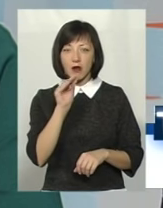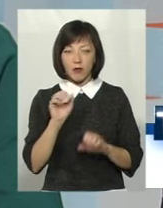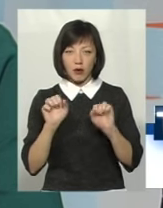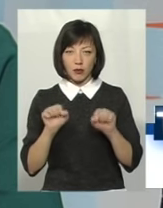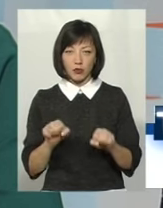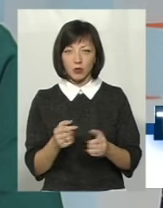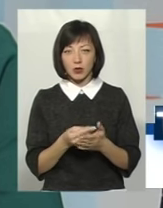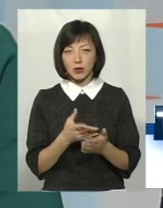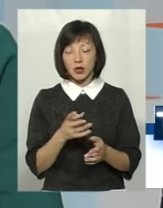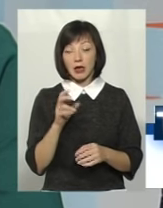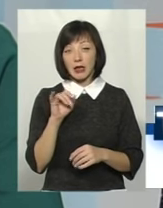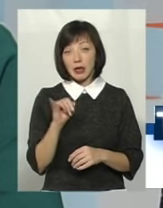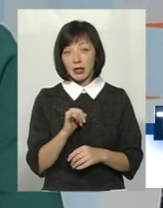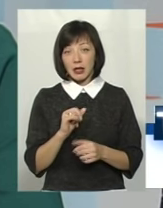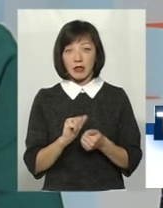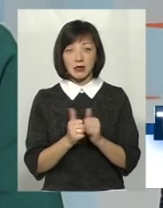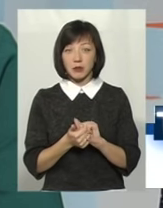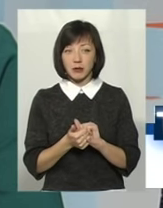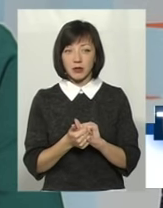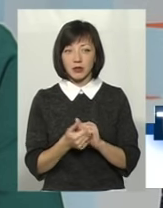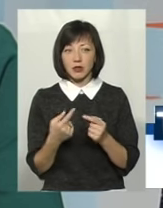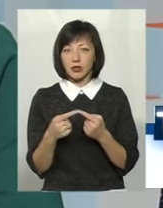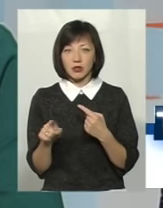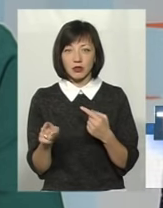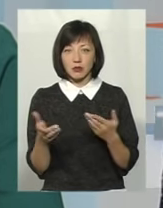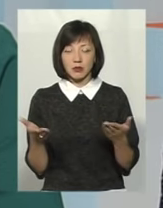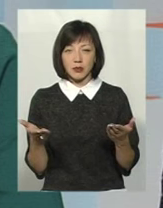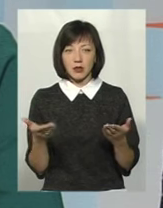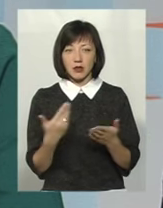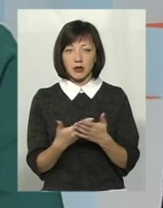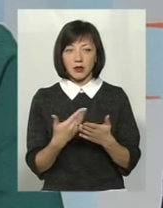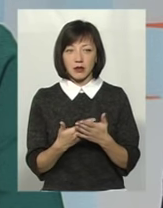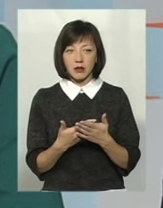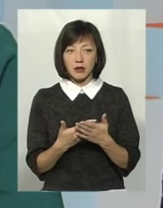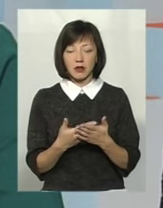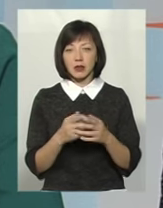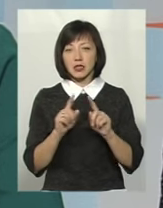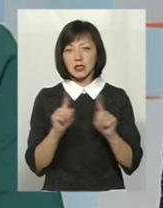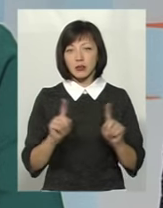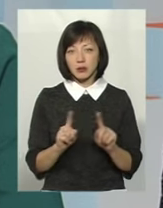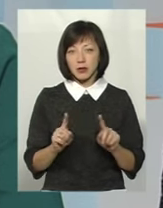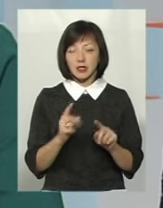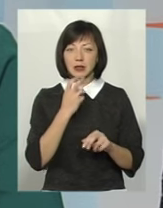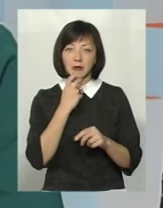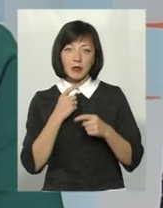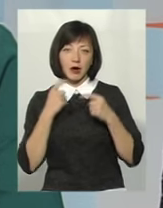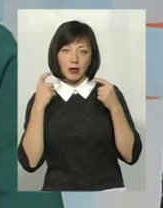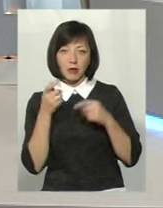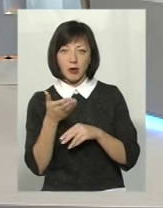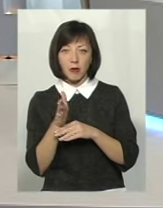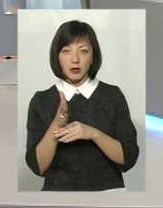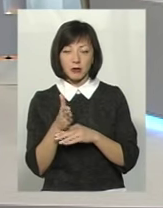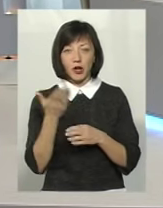не є доречним заміна оцінок іншими зовнішніми атрибутами, такими, як зірочками, смайликами, перапорцями